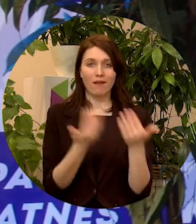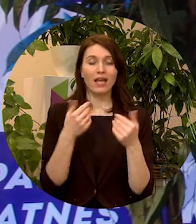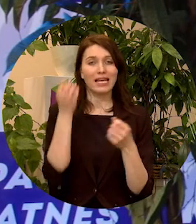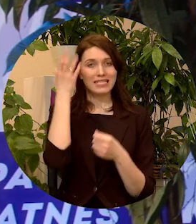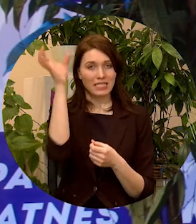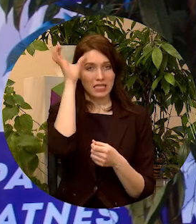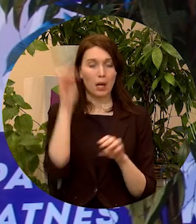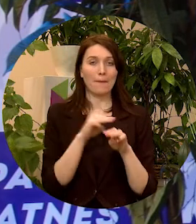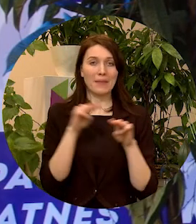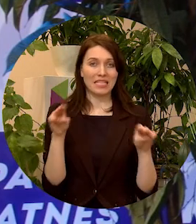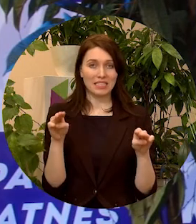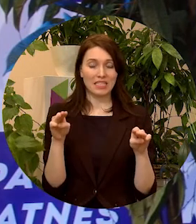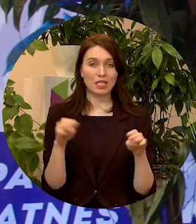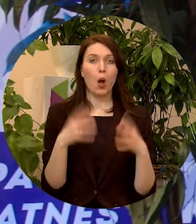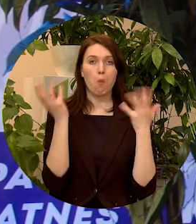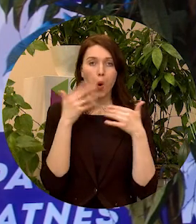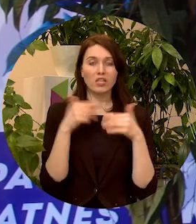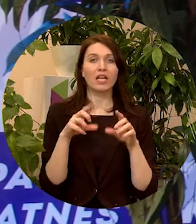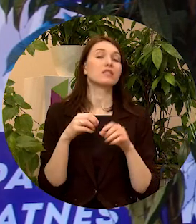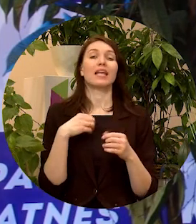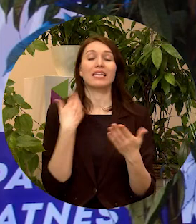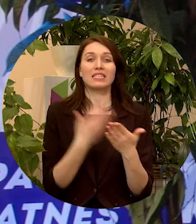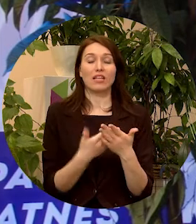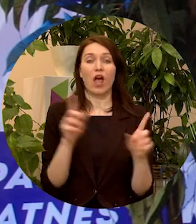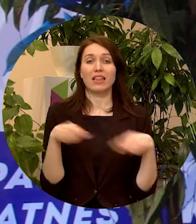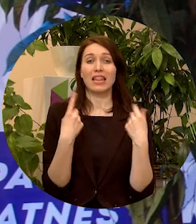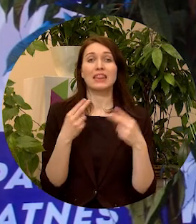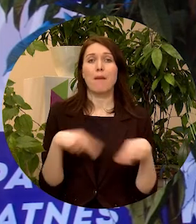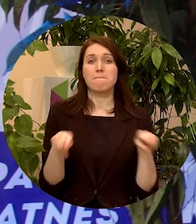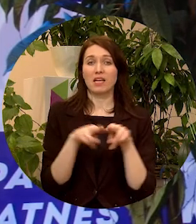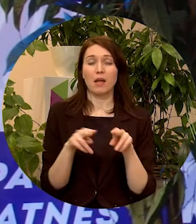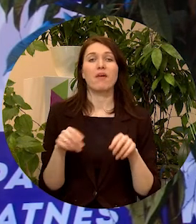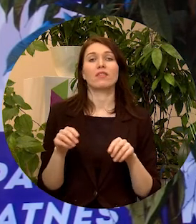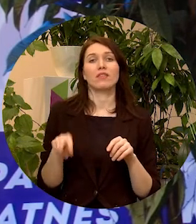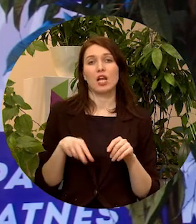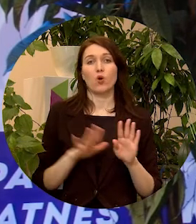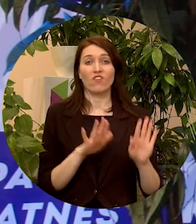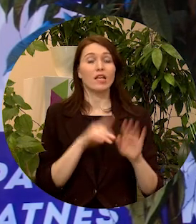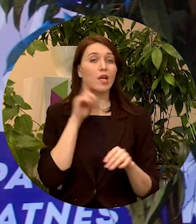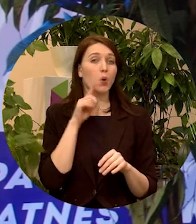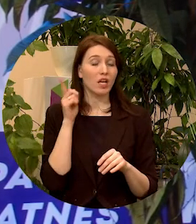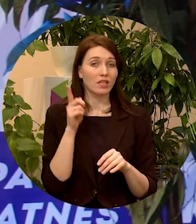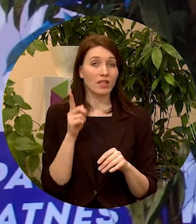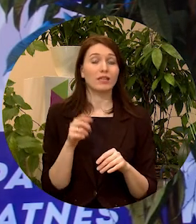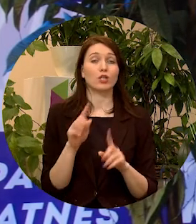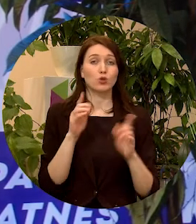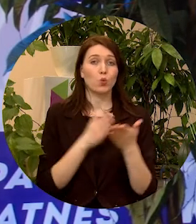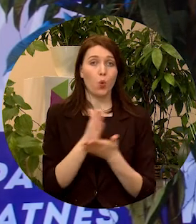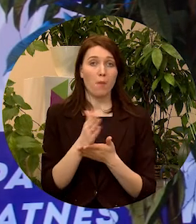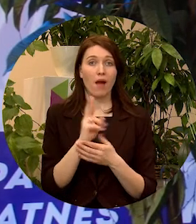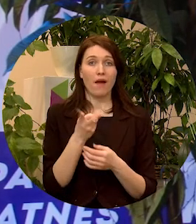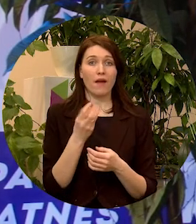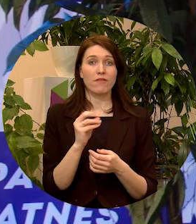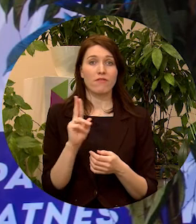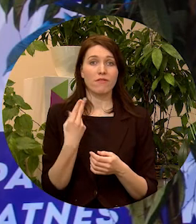izglītības un zinātas ministrijas, politikas, incitības un attīstības departamenta direktora vietniec, jaunatnes Jomā Rāndu Čeņģi, kur arī